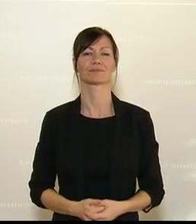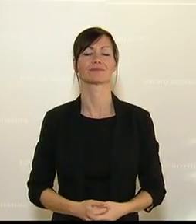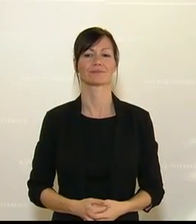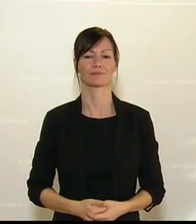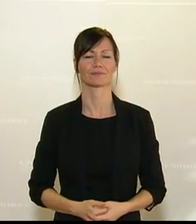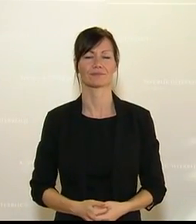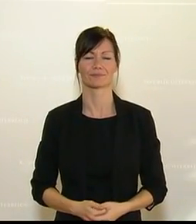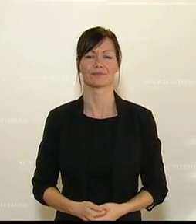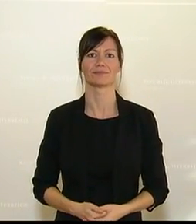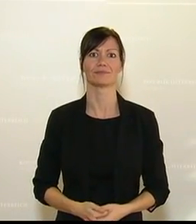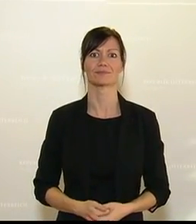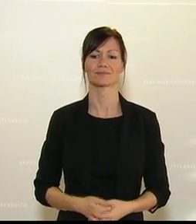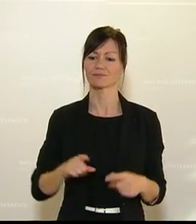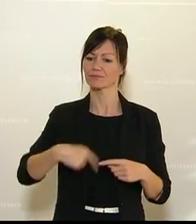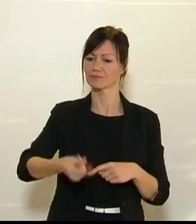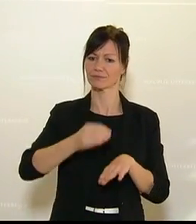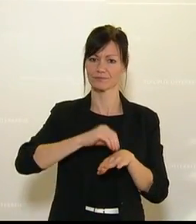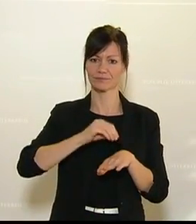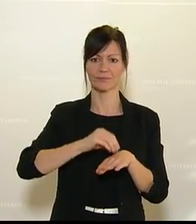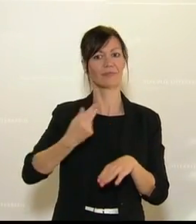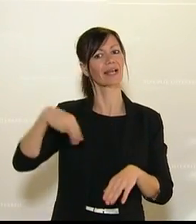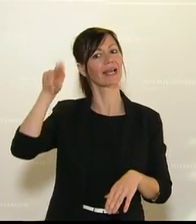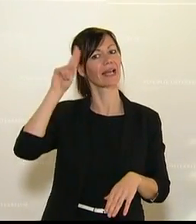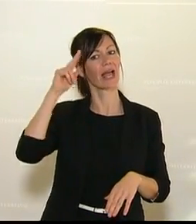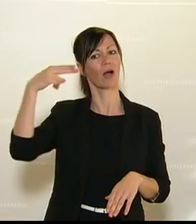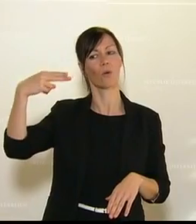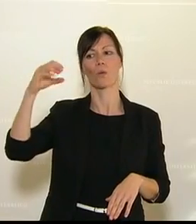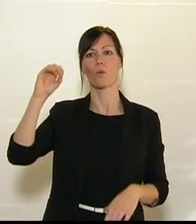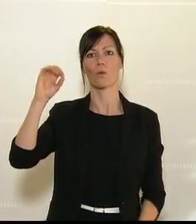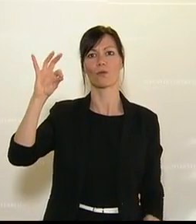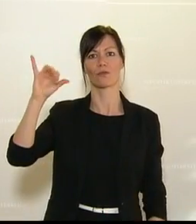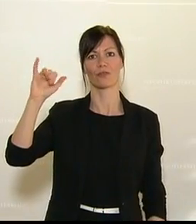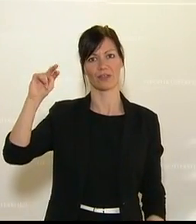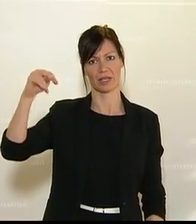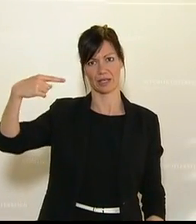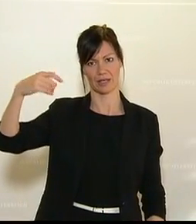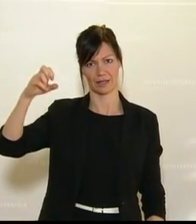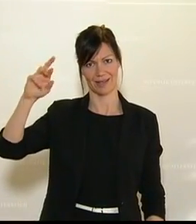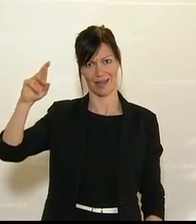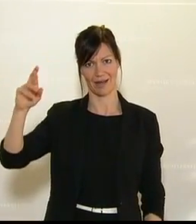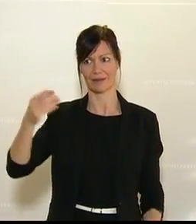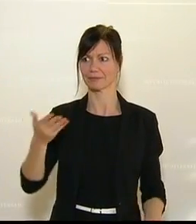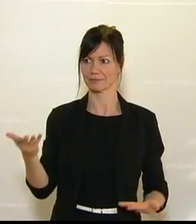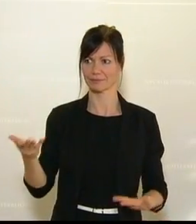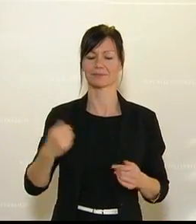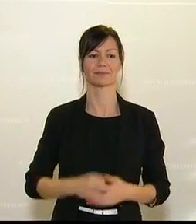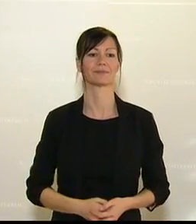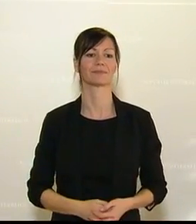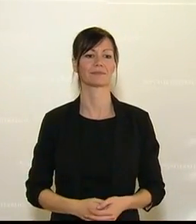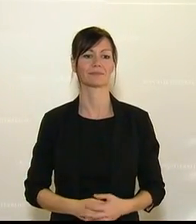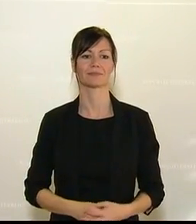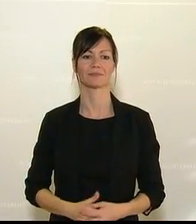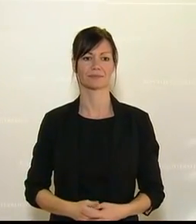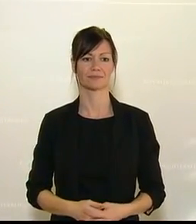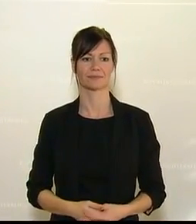Es gäbe im Bereich Landesverteidigung viel aufzuholen, betont auch Verteidigungsministerin Claudia Tanner von der ÖVP. Das erhöhte Budget für das